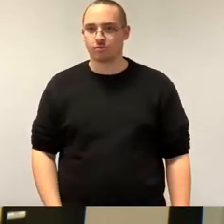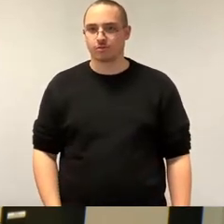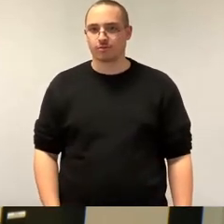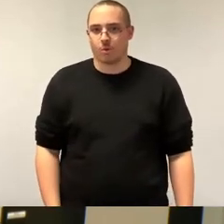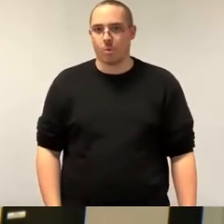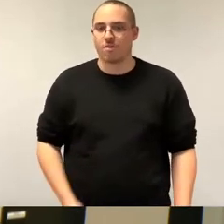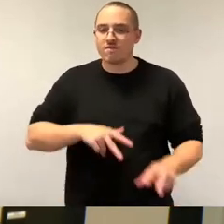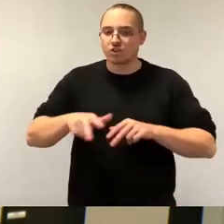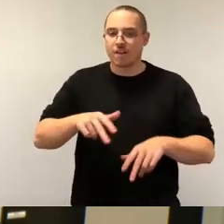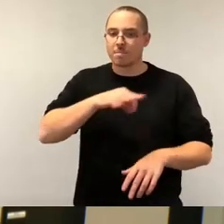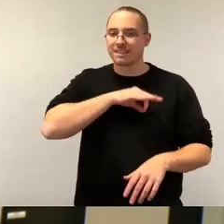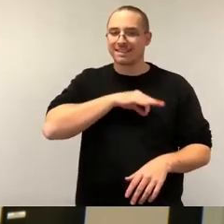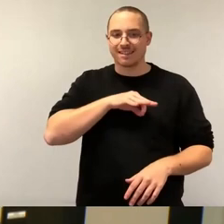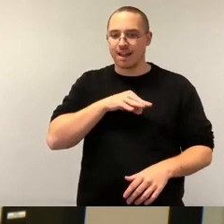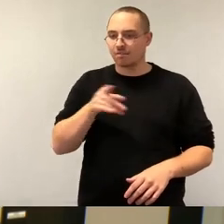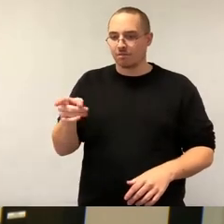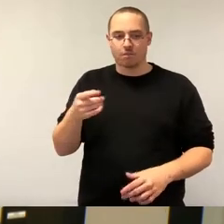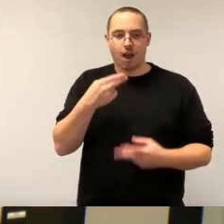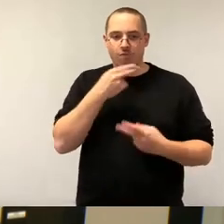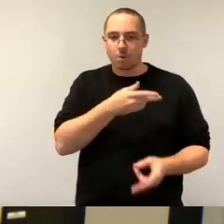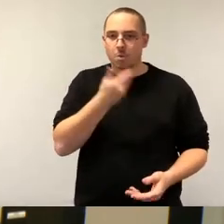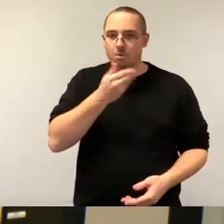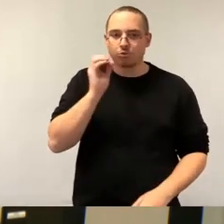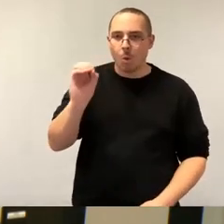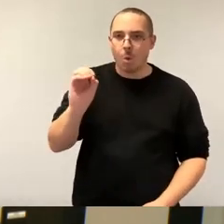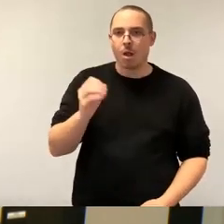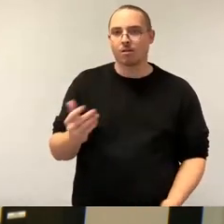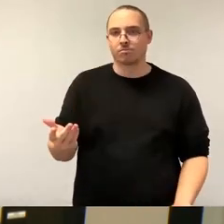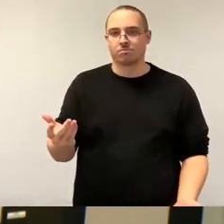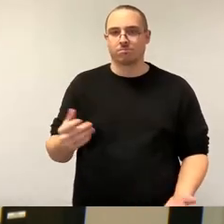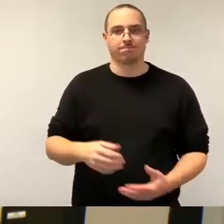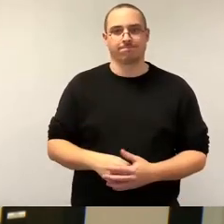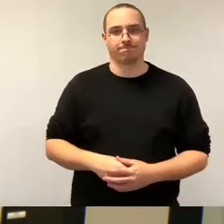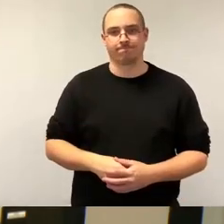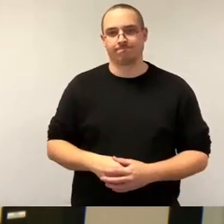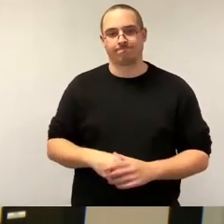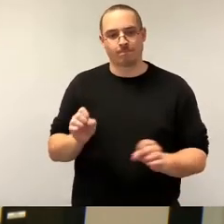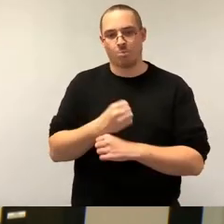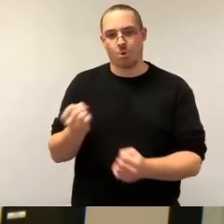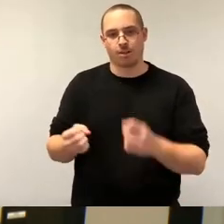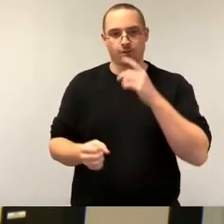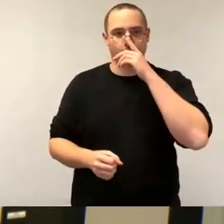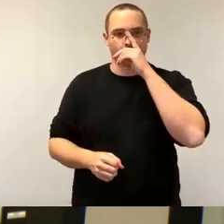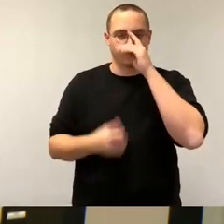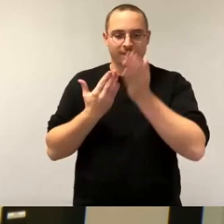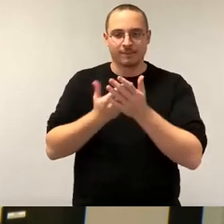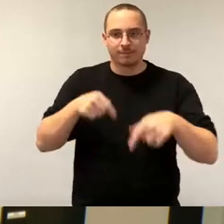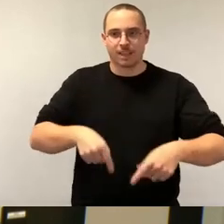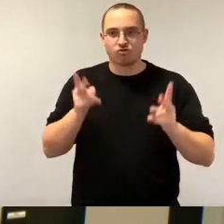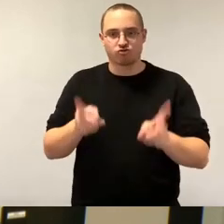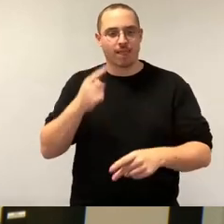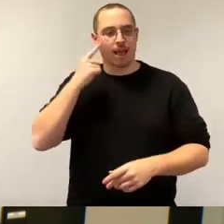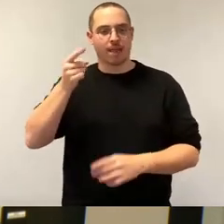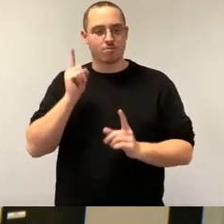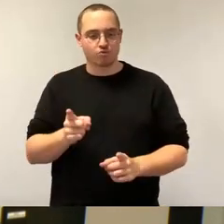nicht. Und wenn es etwas Notwendiges ist, was wir im Stadtrat machen können, oder ich finde das auch für mich wichtig, ist es genau